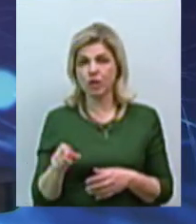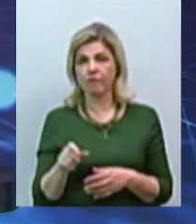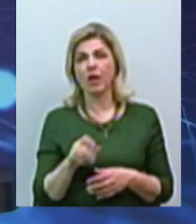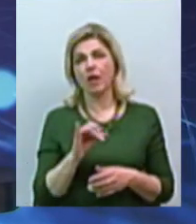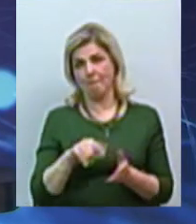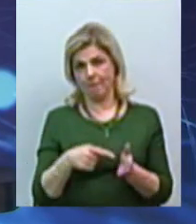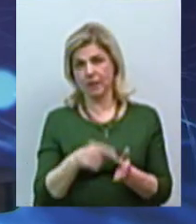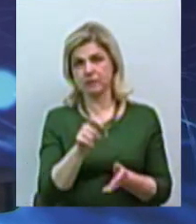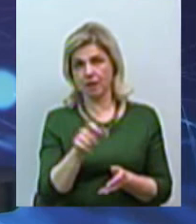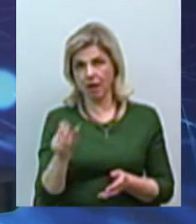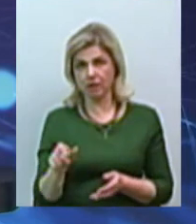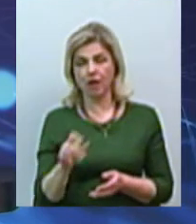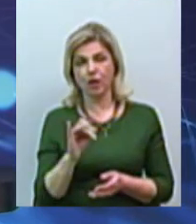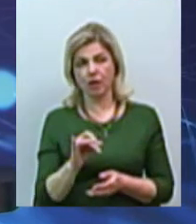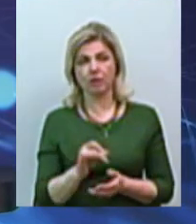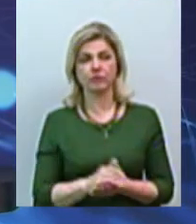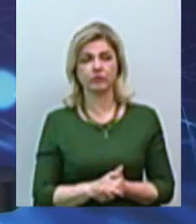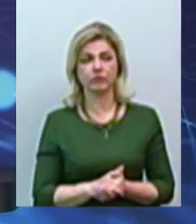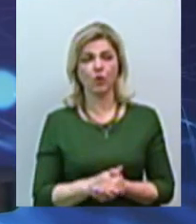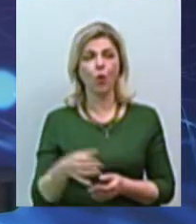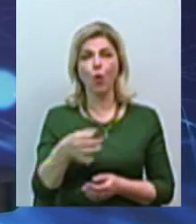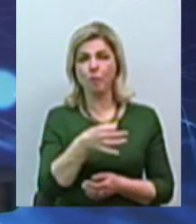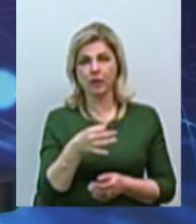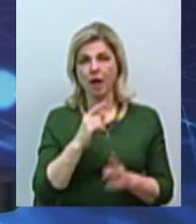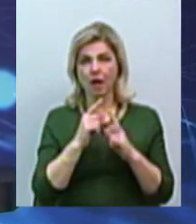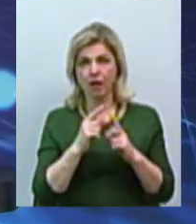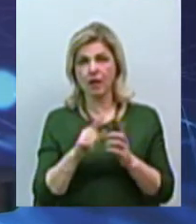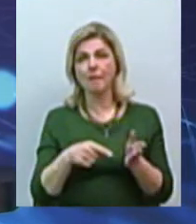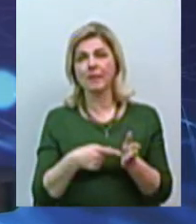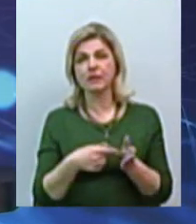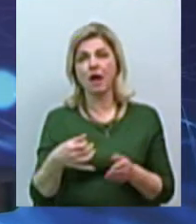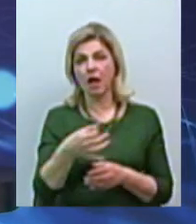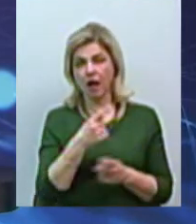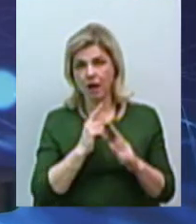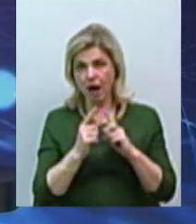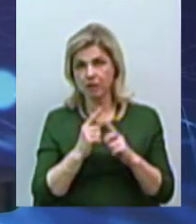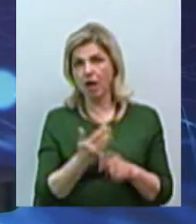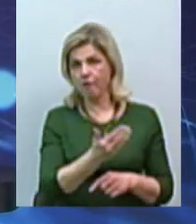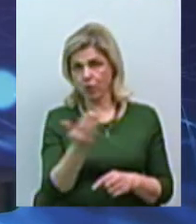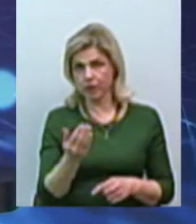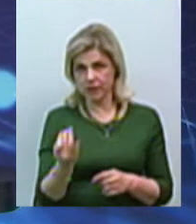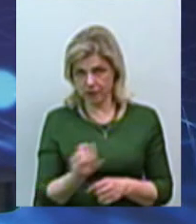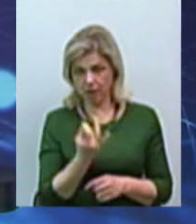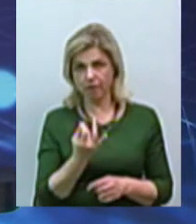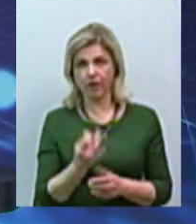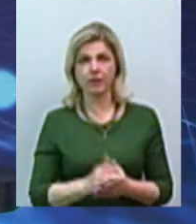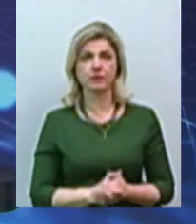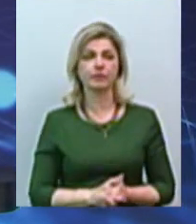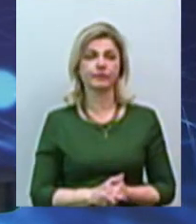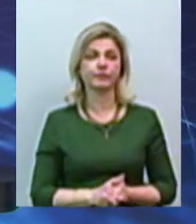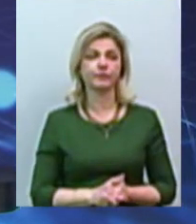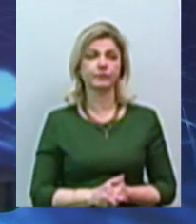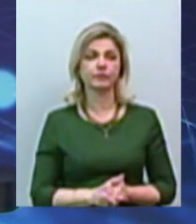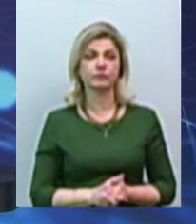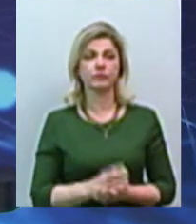містян, ну, і, знову ж таки, і обласна рада, і міська рада, вони зацікавилися, виявили